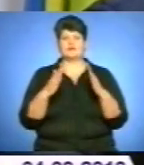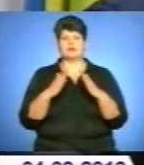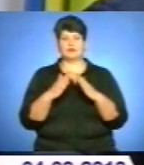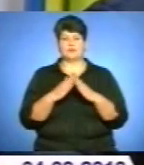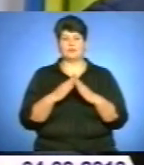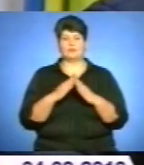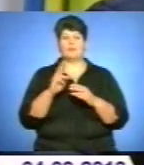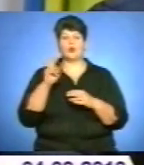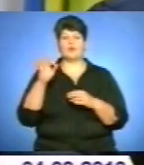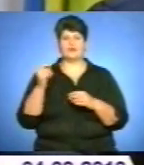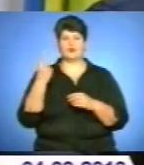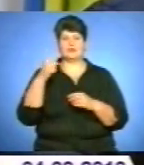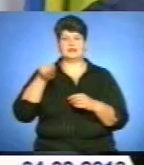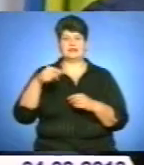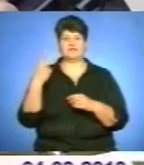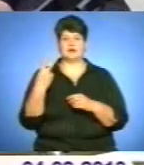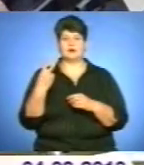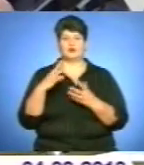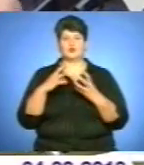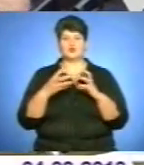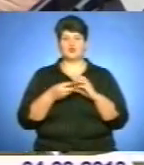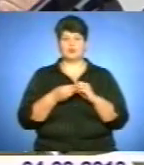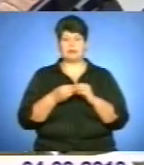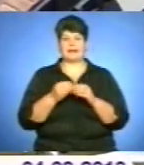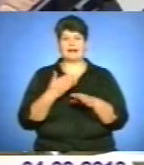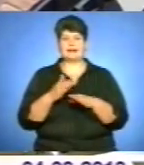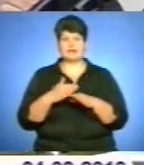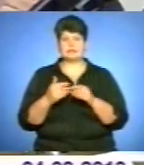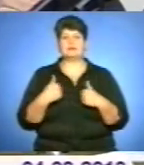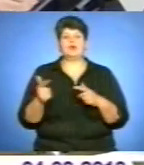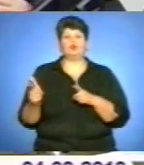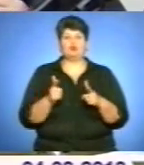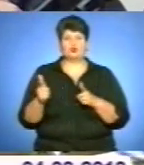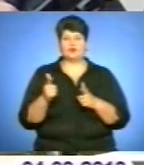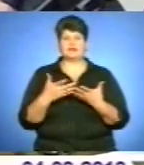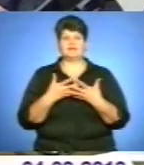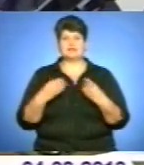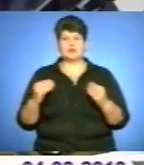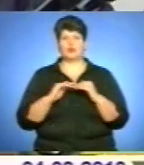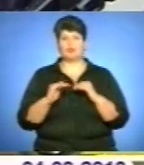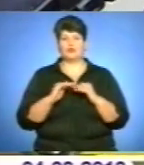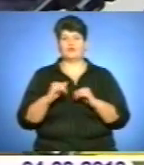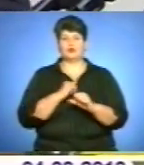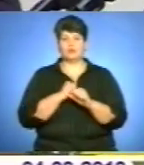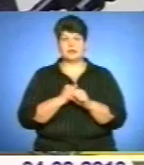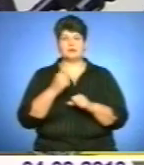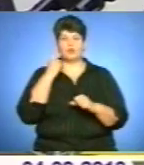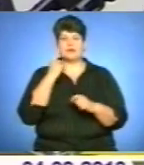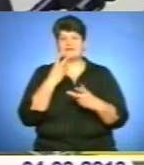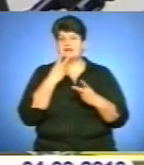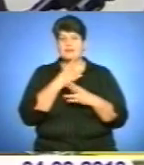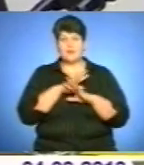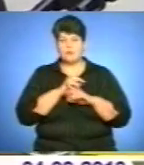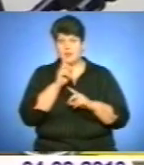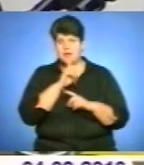1,2 до суми кредиту. Ми ніби і готові до весняно-польових робіт, і показники у нас ніби непогані. І